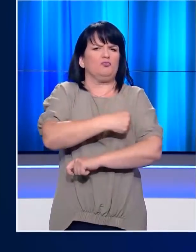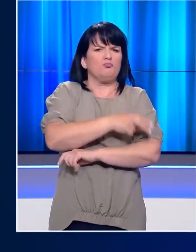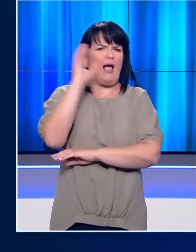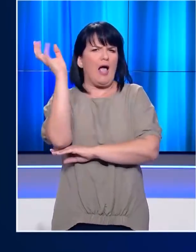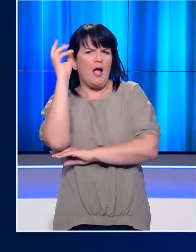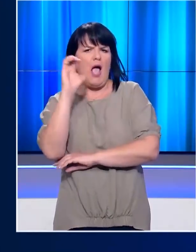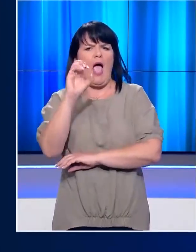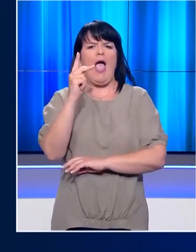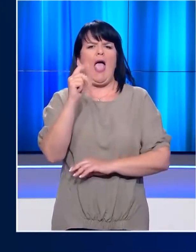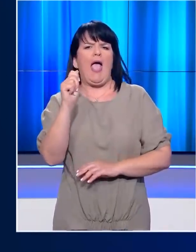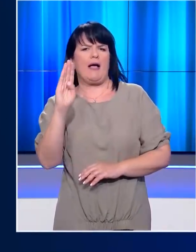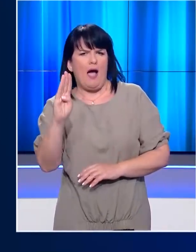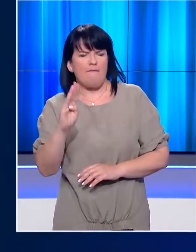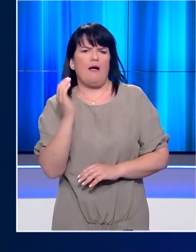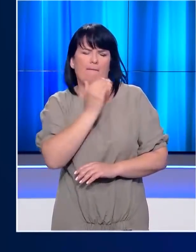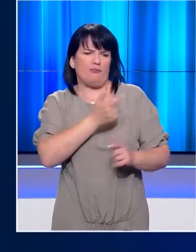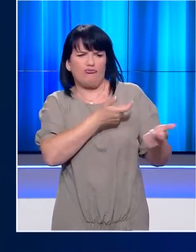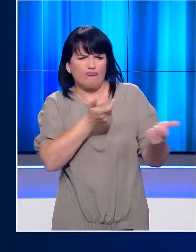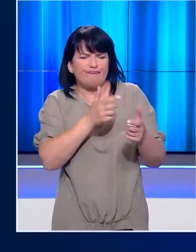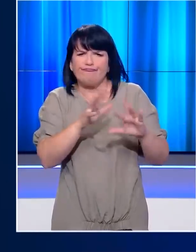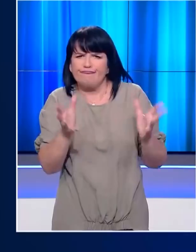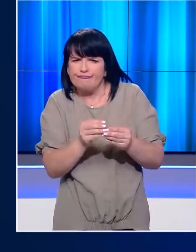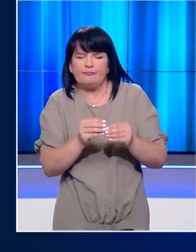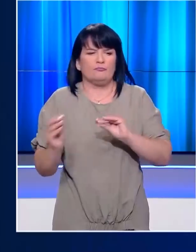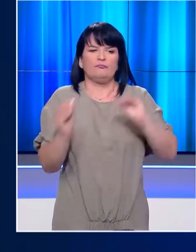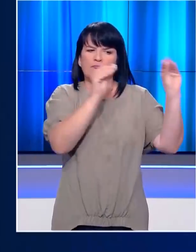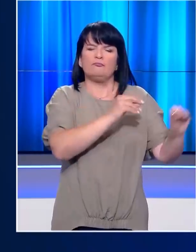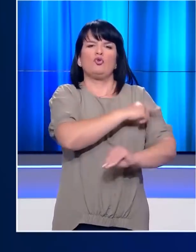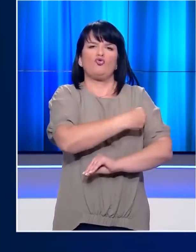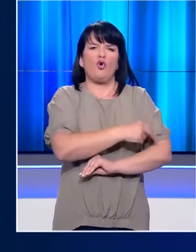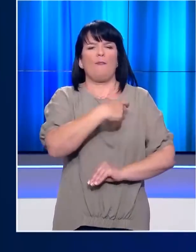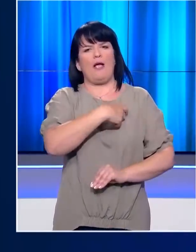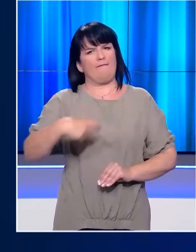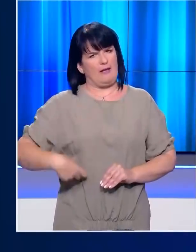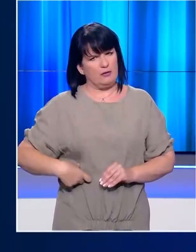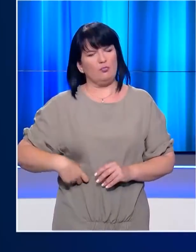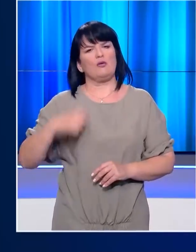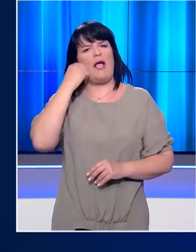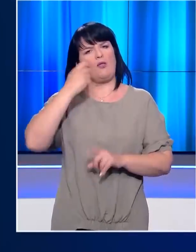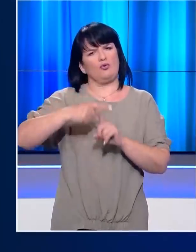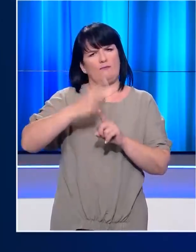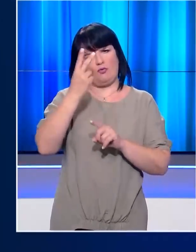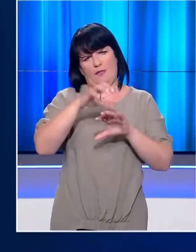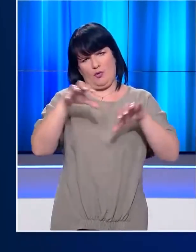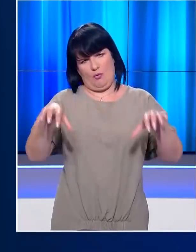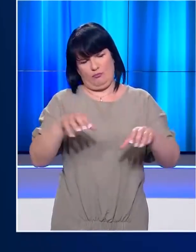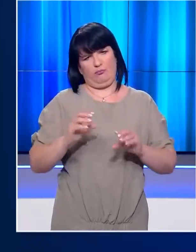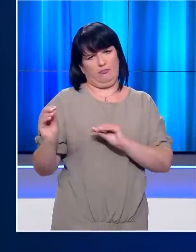της αστυνομίας καθώς και ασθενοφόρα του ΕΚΑΒ. Οι τραυματίες διακομίστηκαν στα νοσοκομεία Ευαγγελισμός και Ερυθρός Σταυρός.